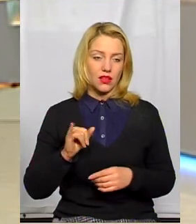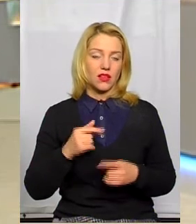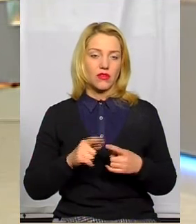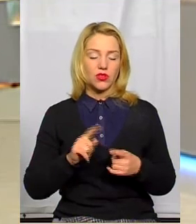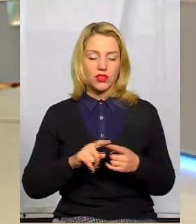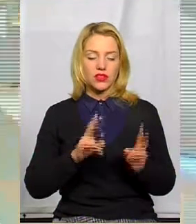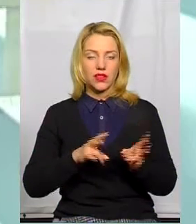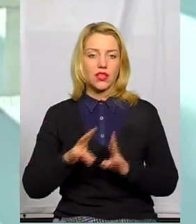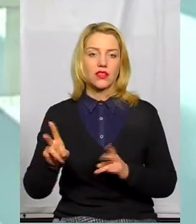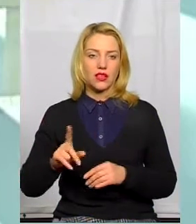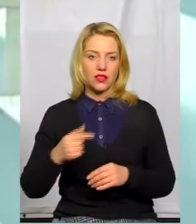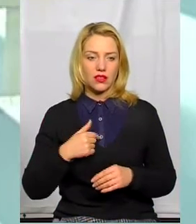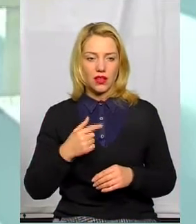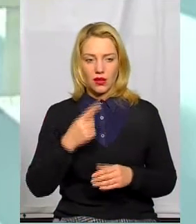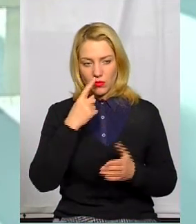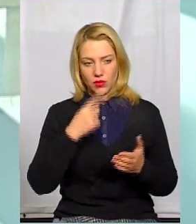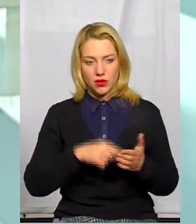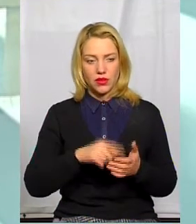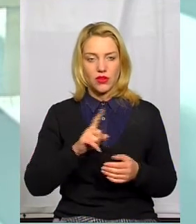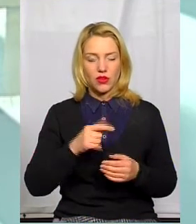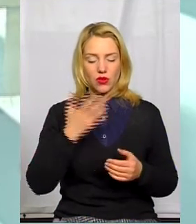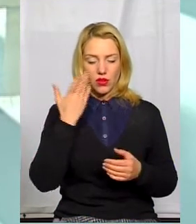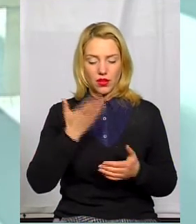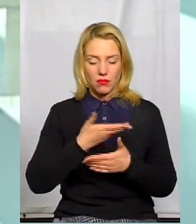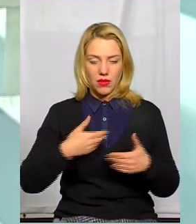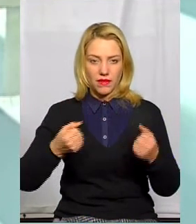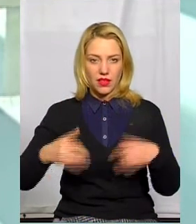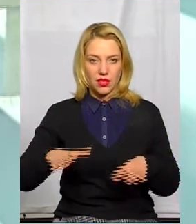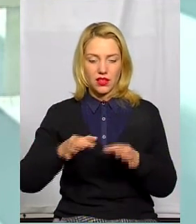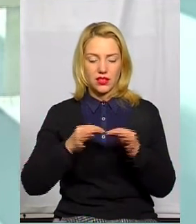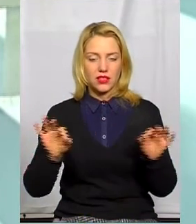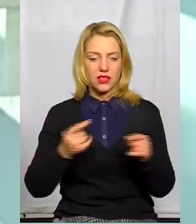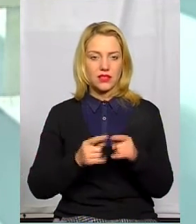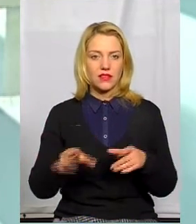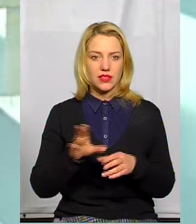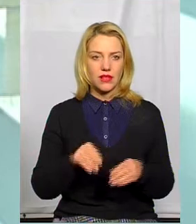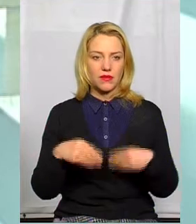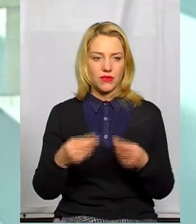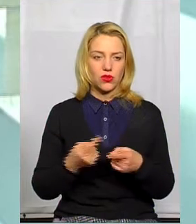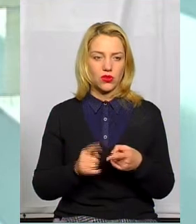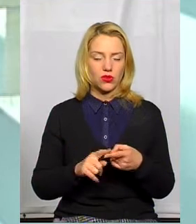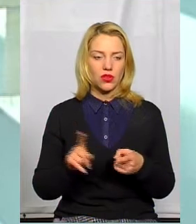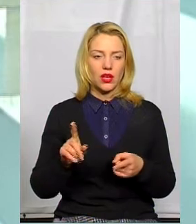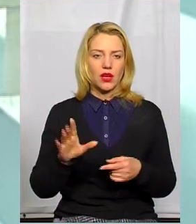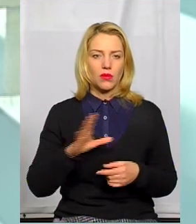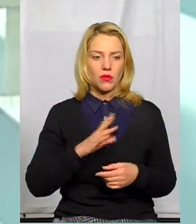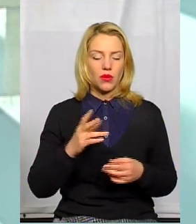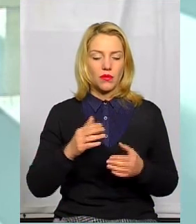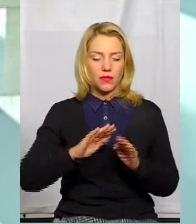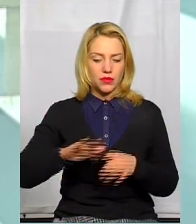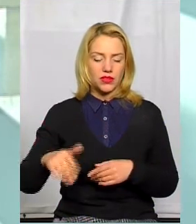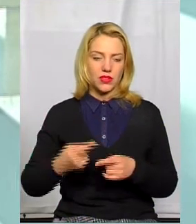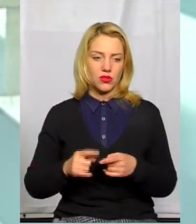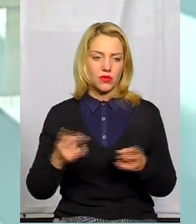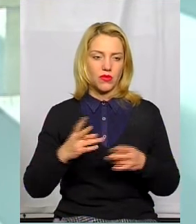ті трагедії, які потім спіткали нас, коли ми втратили цю свою незалежність, що привело до того, після того мав бути демографічний вибух, і